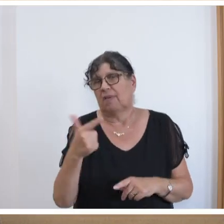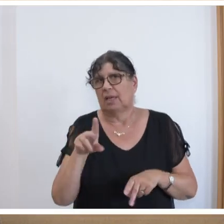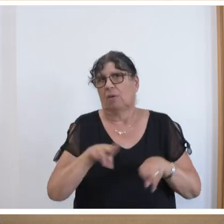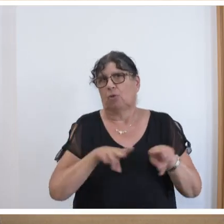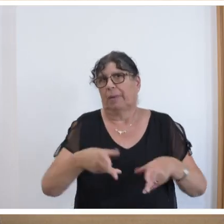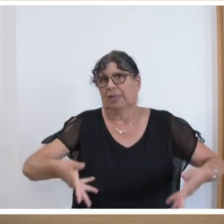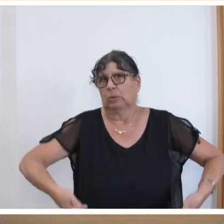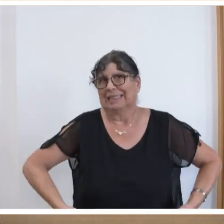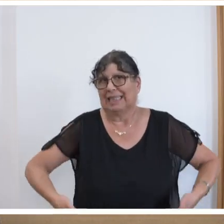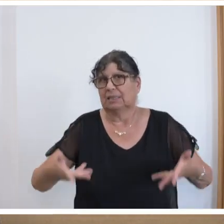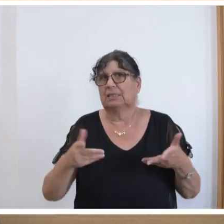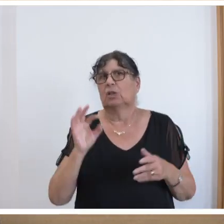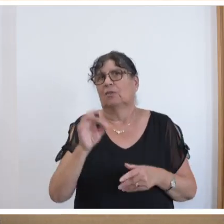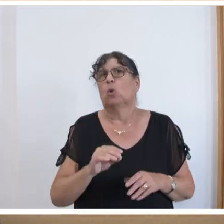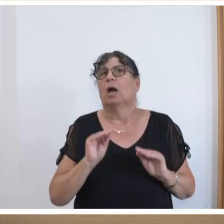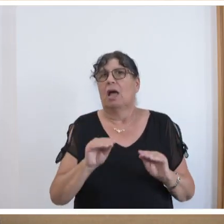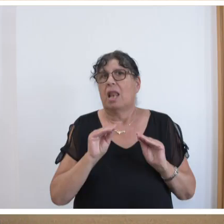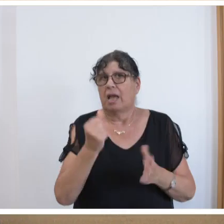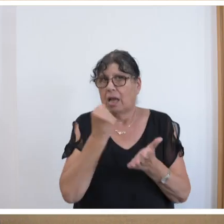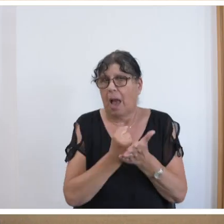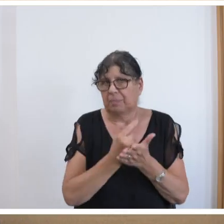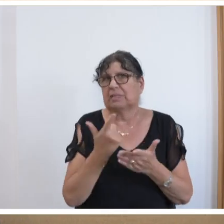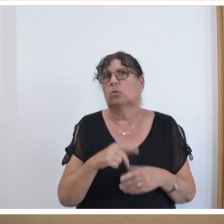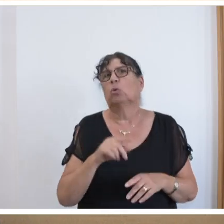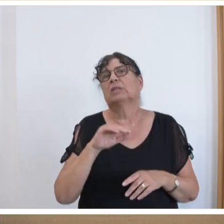für das Lehramt Sekundarstufe 1 an Gemeinschaftsschulen.